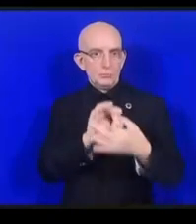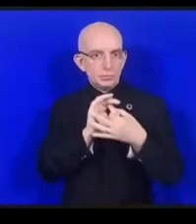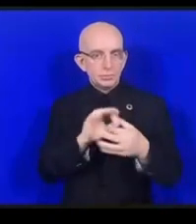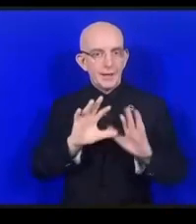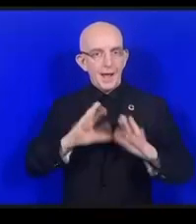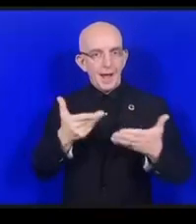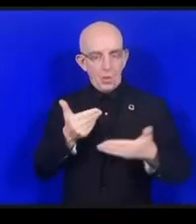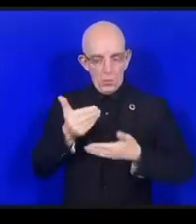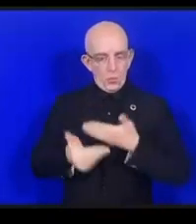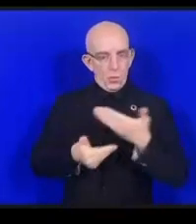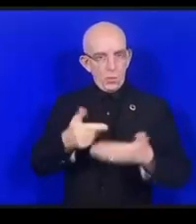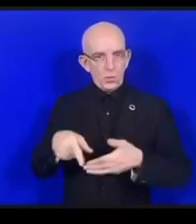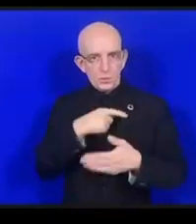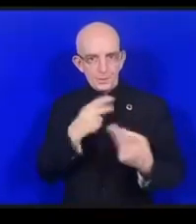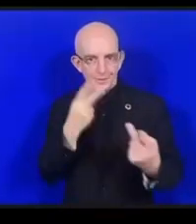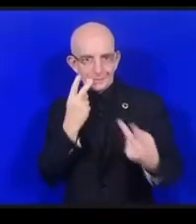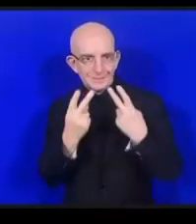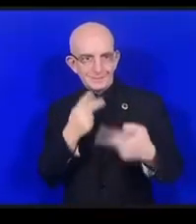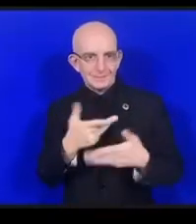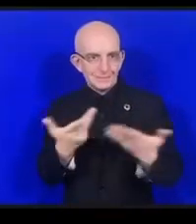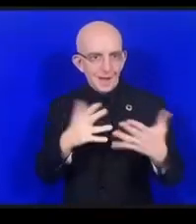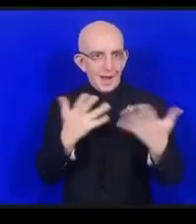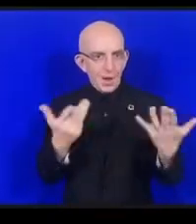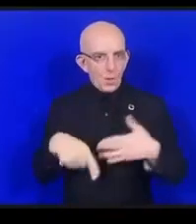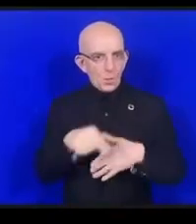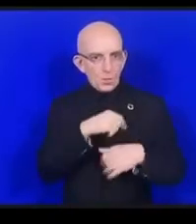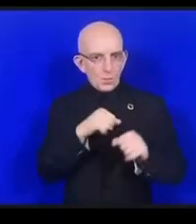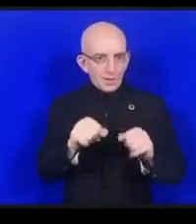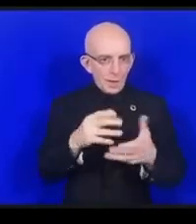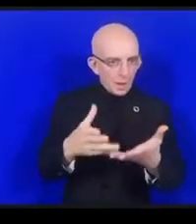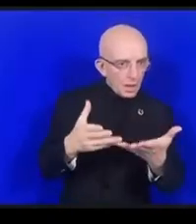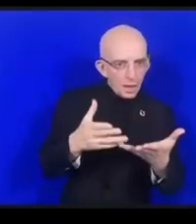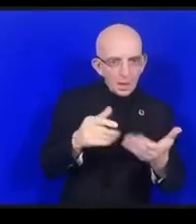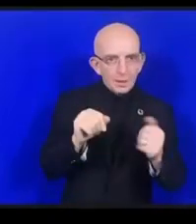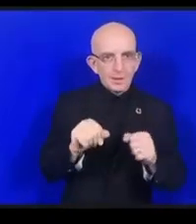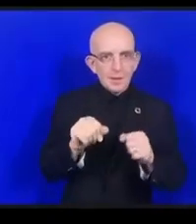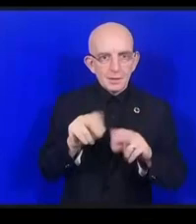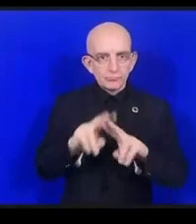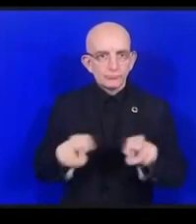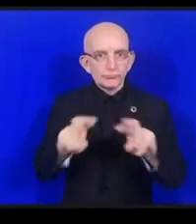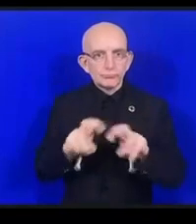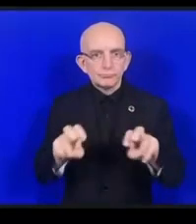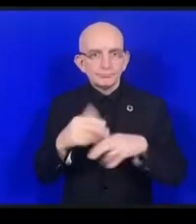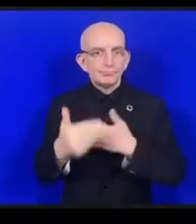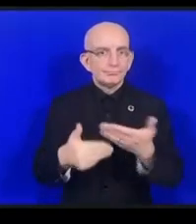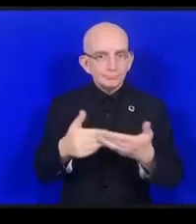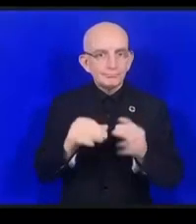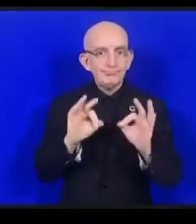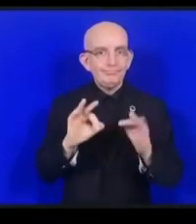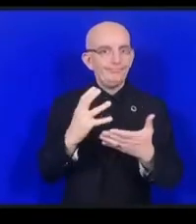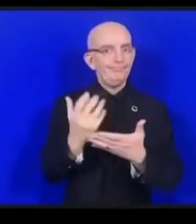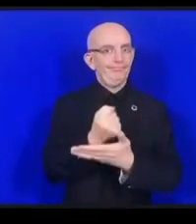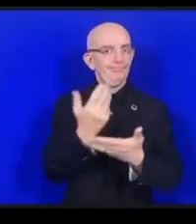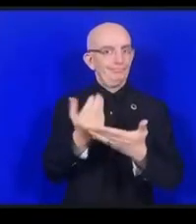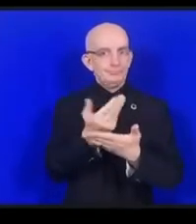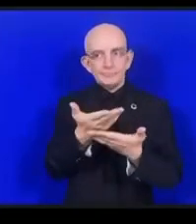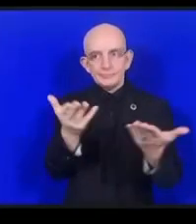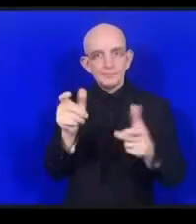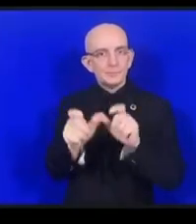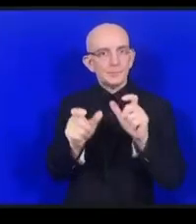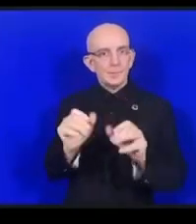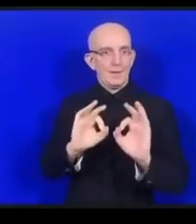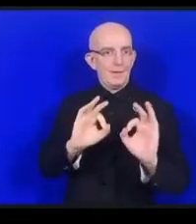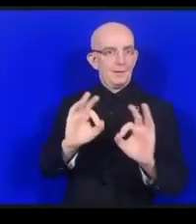やって利用してうまく扱ったらそこから人々が悲劇化できるかということを考えましたそして我々が